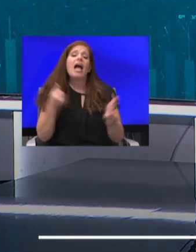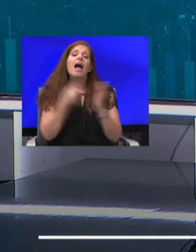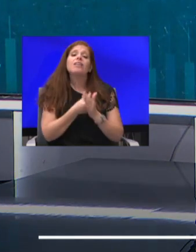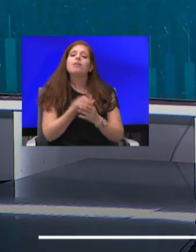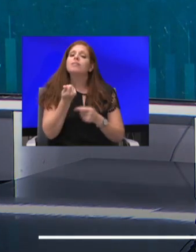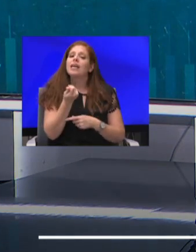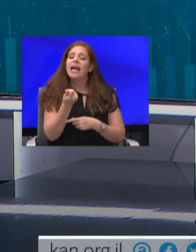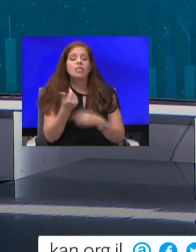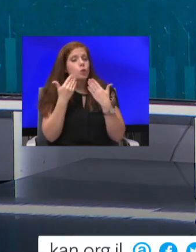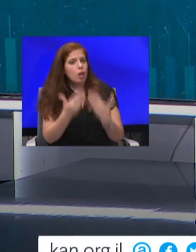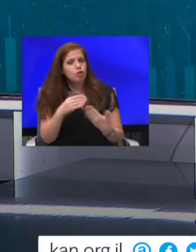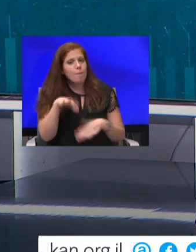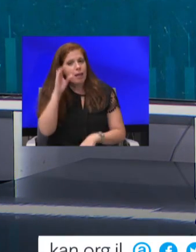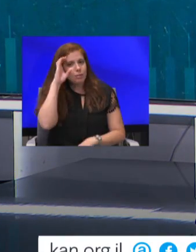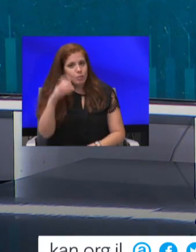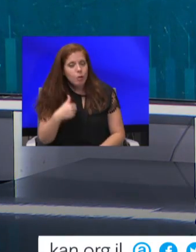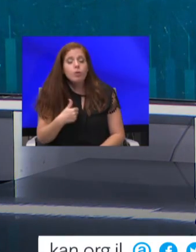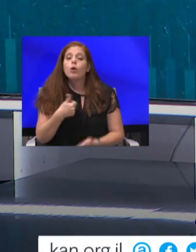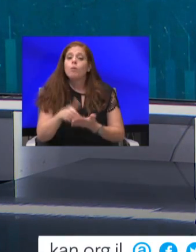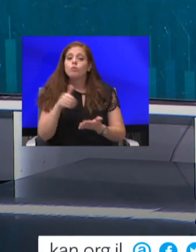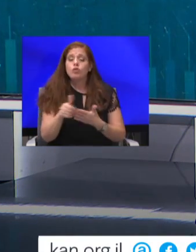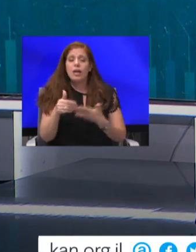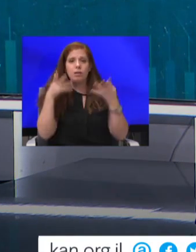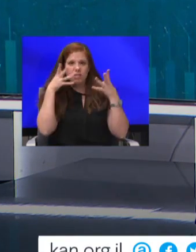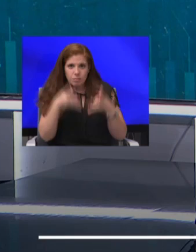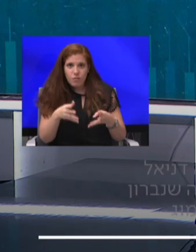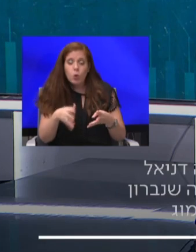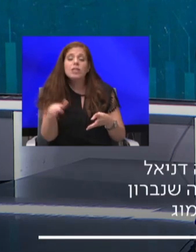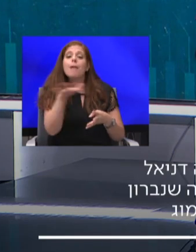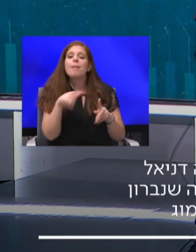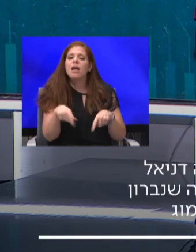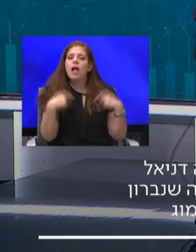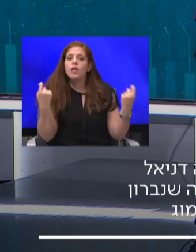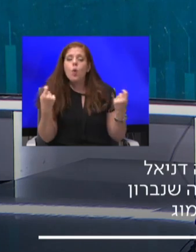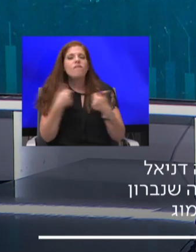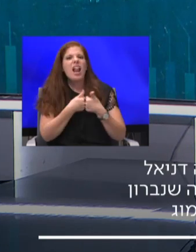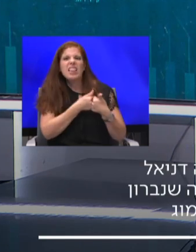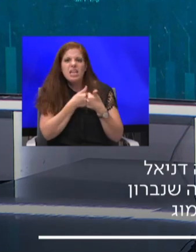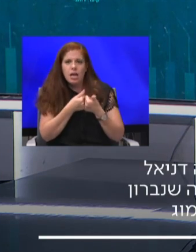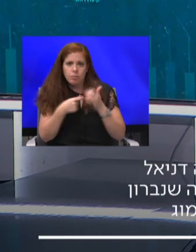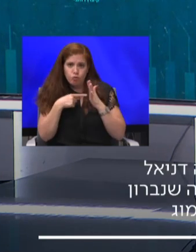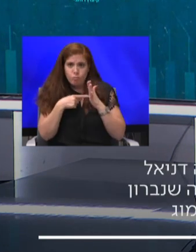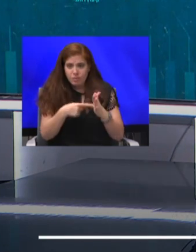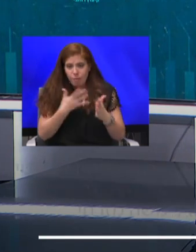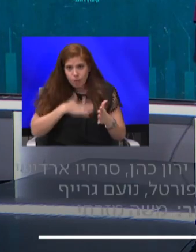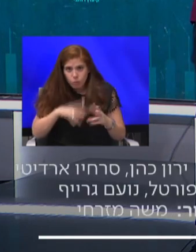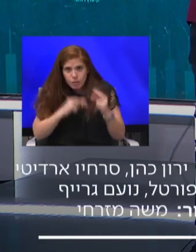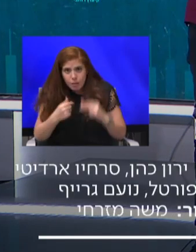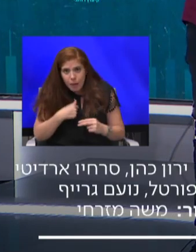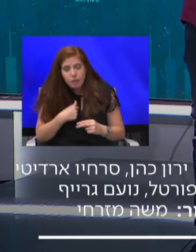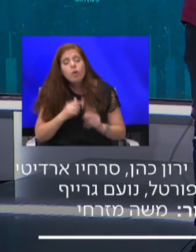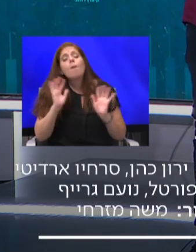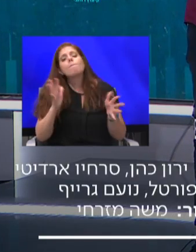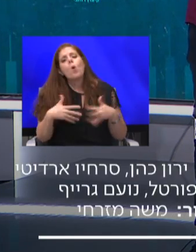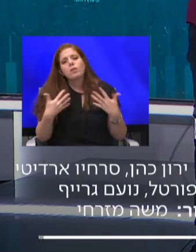לצפות בנו. אנחנו ממשיכים לשים את הפוקוס שלנו על מערכת החינוך ועל האתגרים שהיא מציבה. אם אתם רוצים לדבר איתנו על זה, אנחנו מאוד נשמח. חפשו אותי